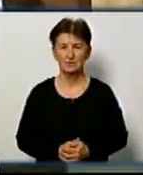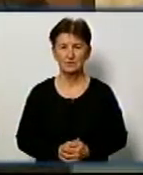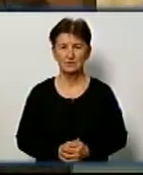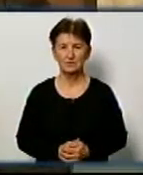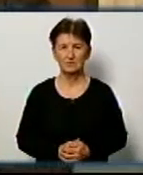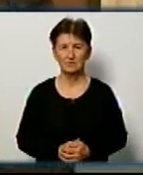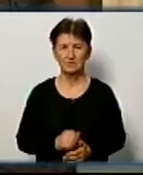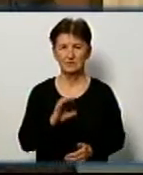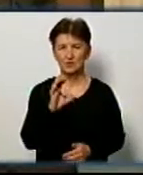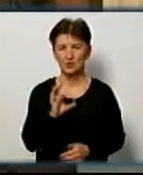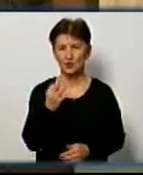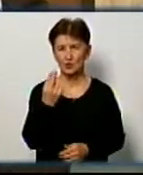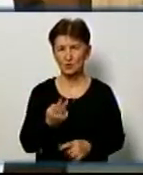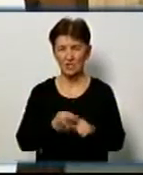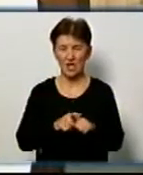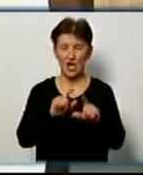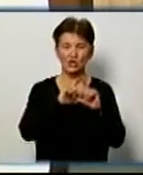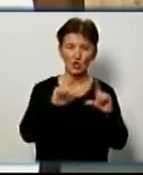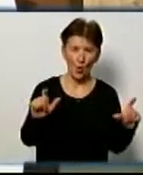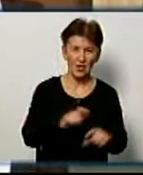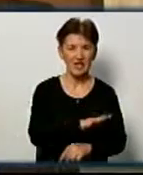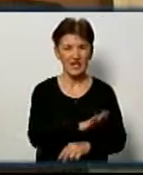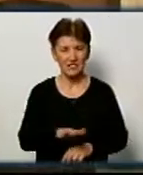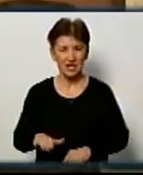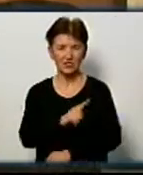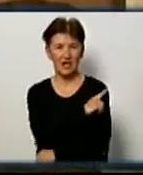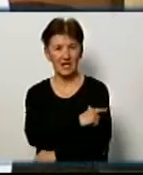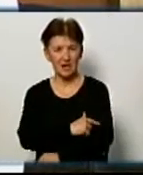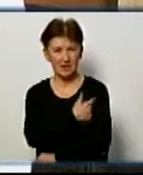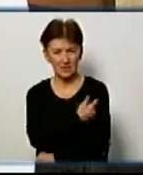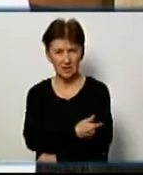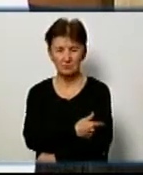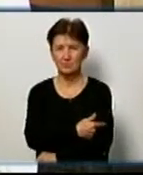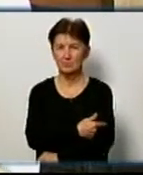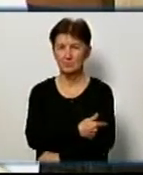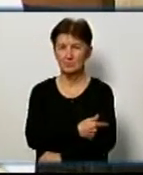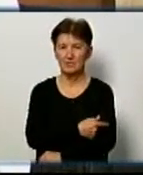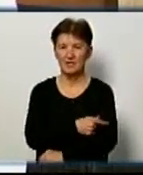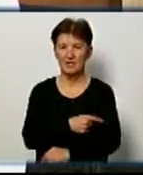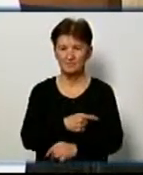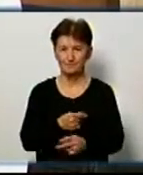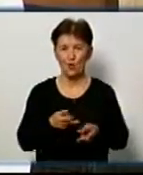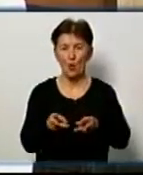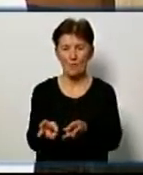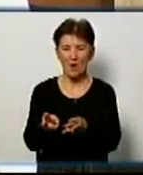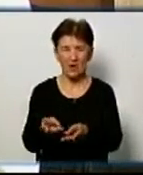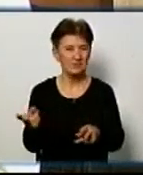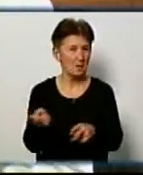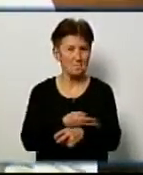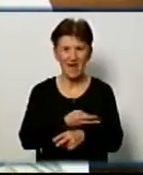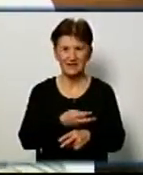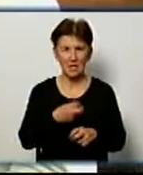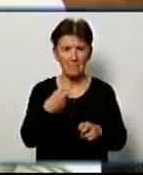Всі соціальні об'єкти – це школи, дитячі садки і лікарні – опалюються безперебійно, проблем